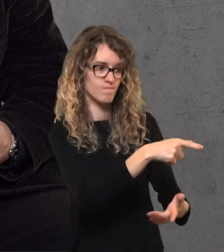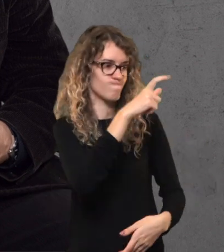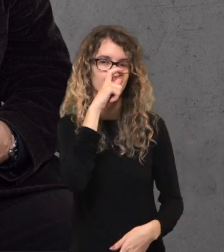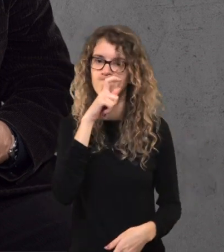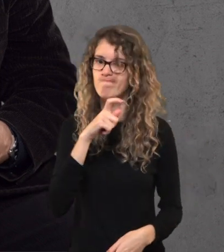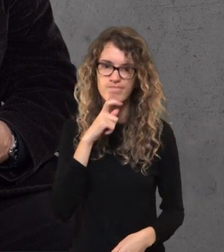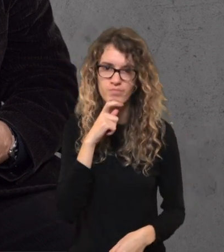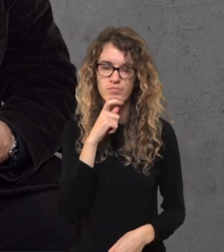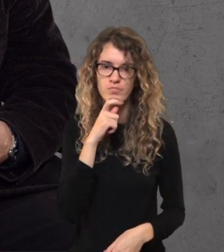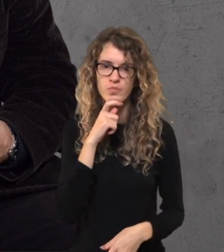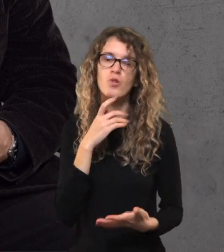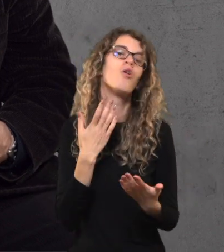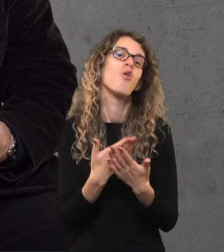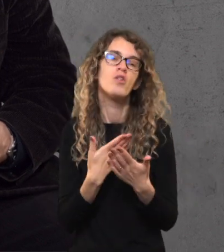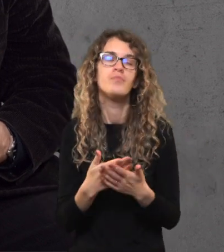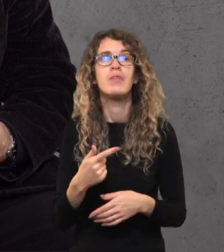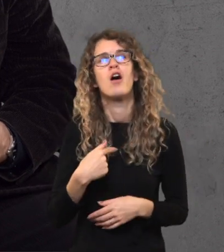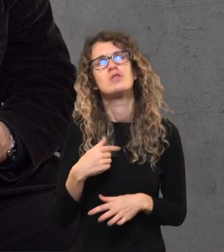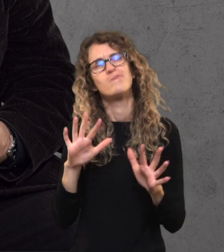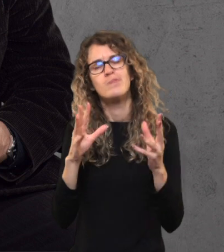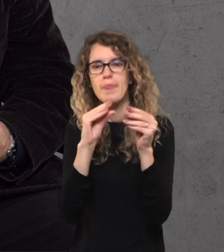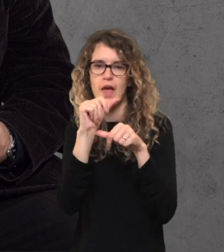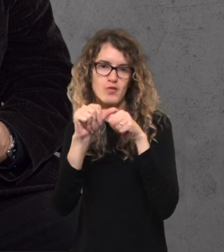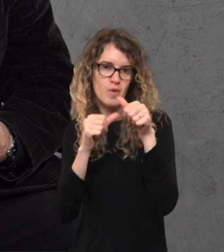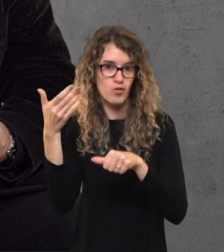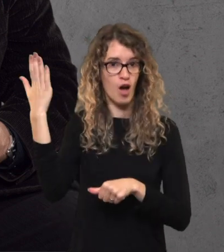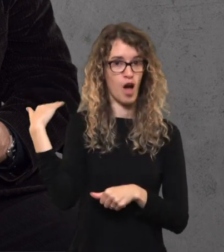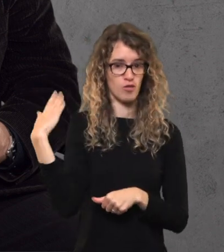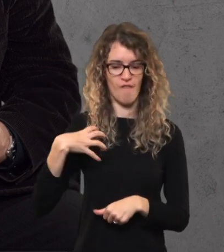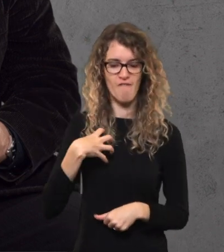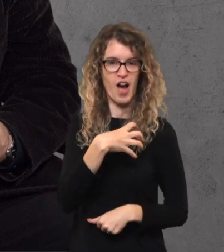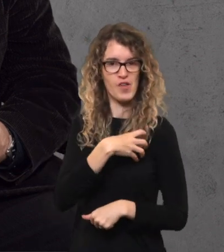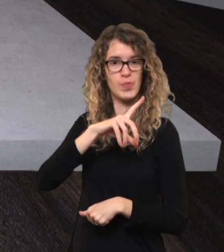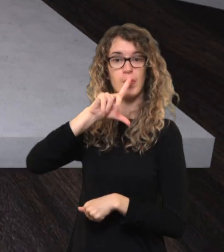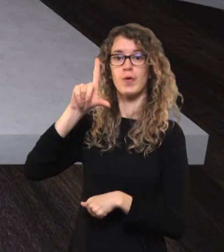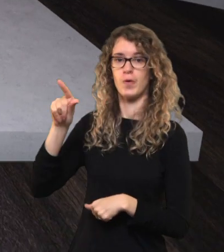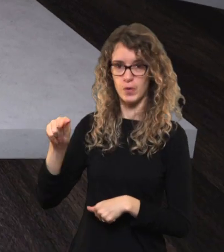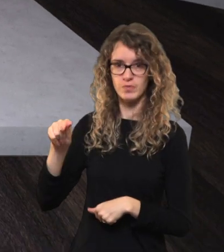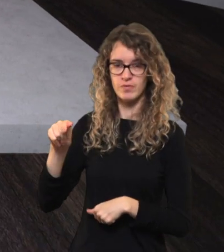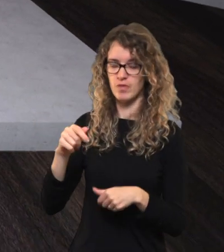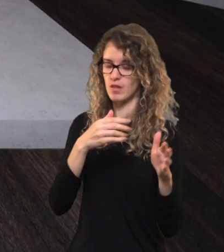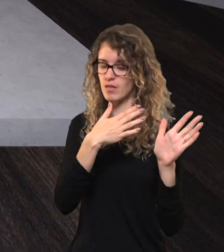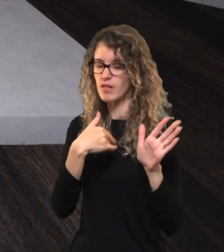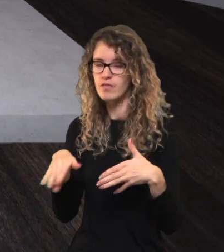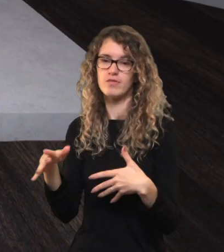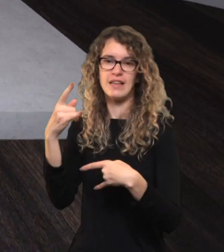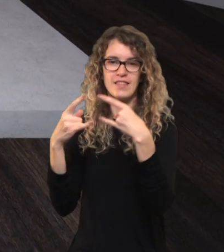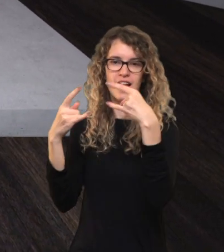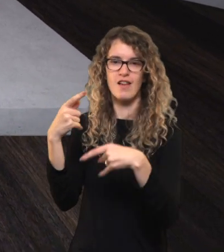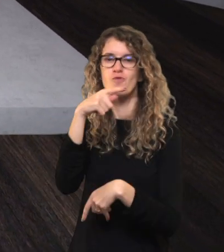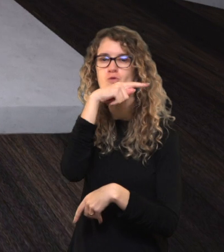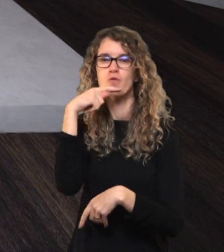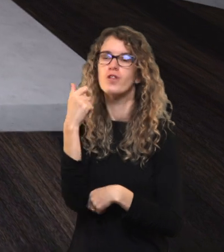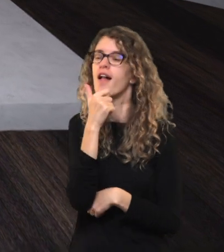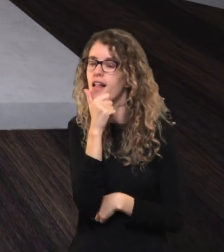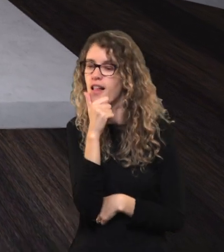propagandos priemonėmis. Ir, na, prieš kokius, nežinau, dešimt metų turbūt Varšovai turėjo progą kiekvieną vakarą